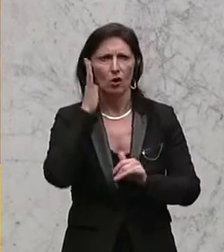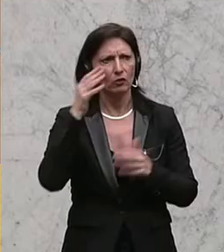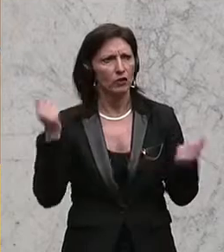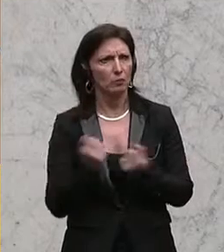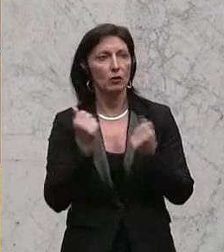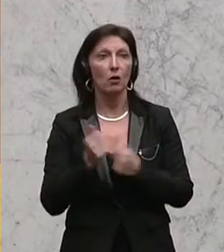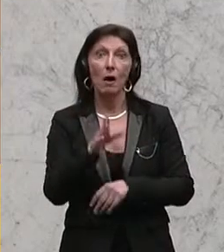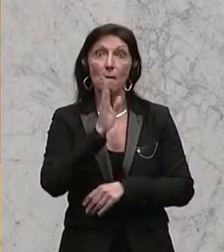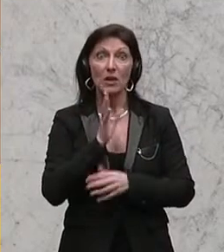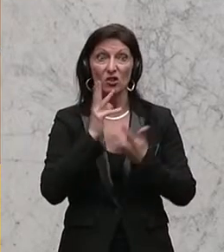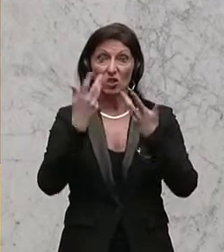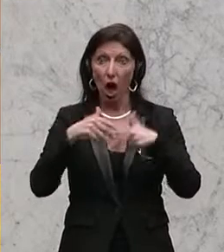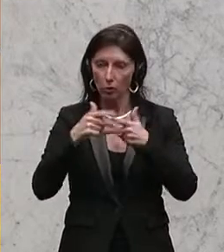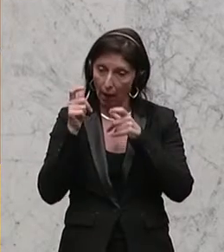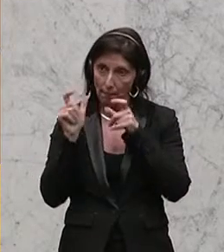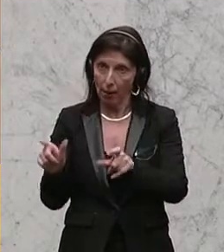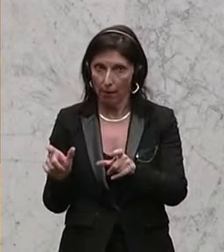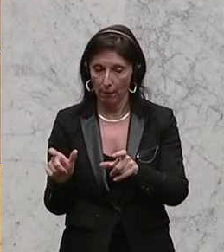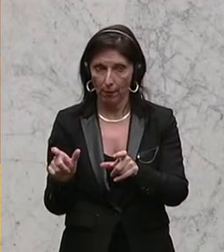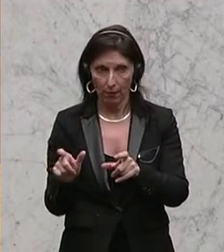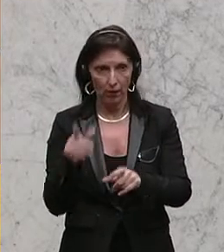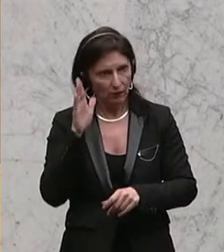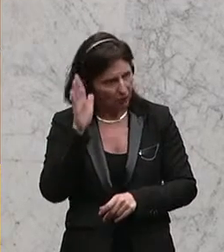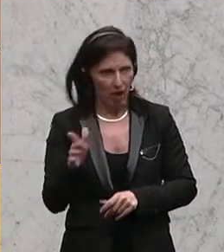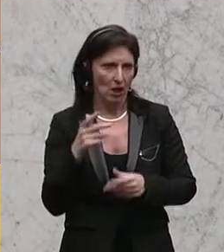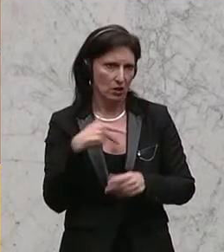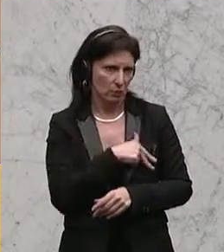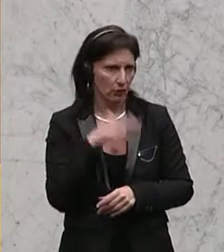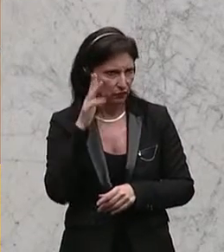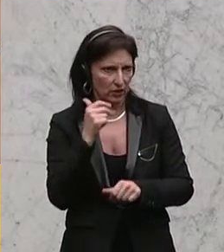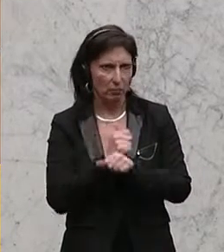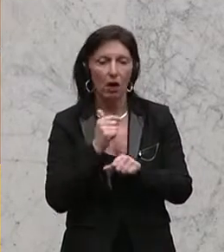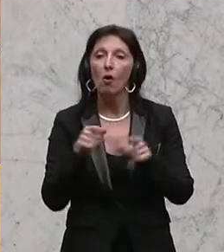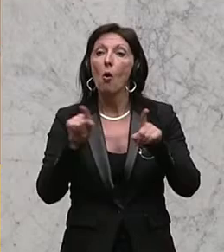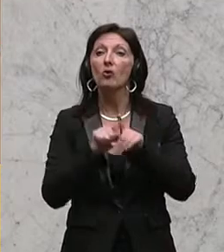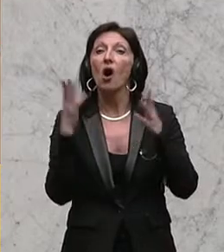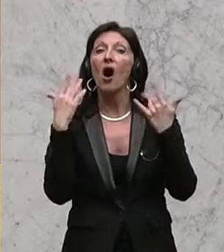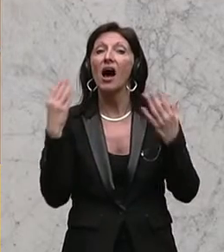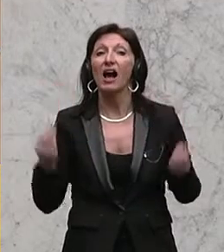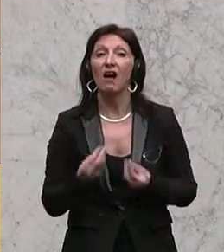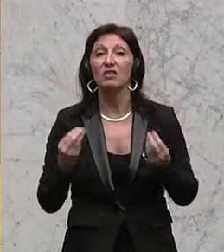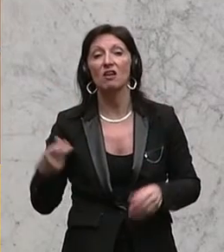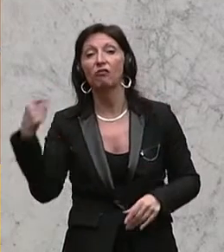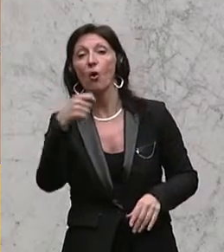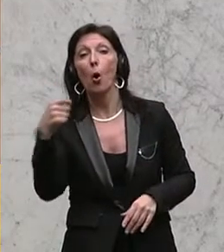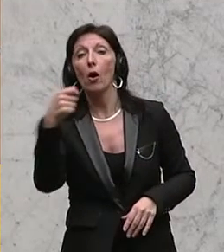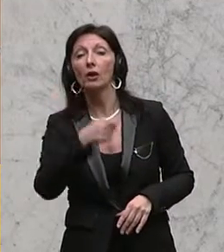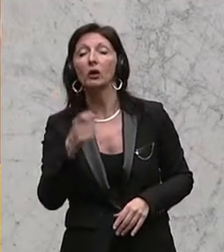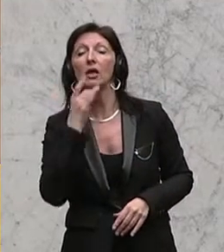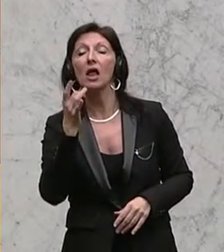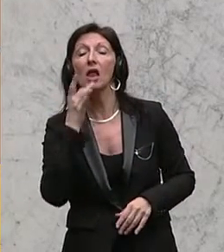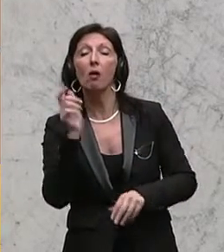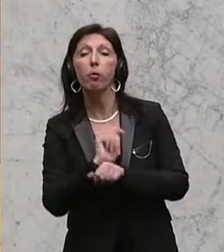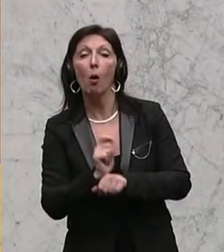Pensionsautomatik zu verhindern. Und das werden wir verhindern seitens der SPÖ. Und wir werden auch das Agrarwesen und die Förderungen ganz genau durchleuchten